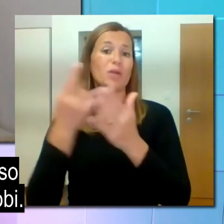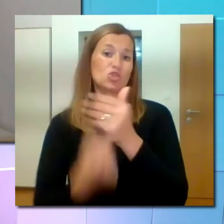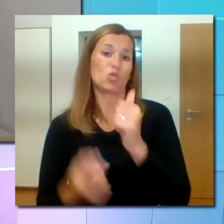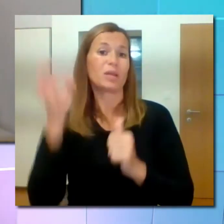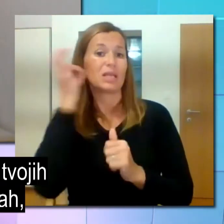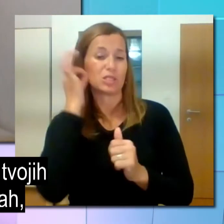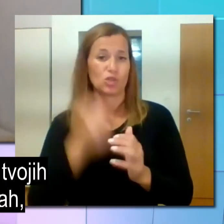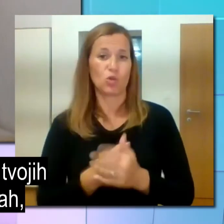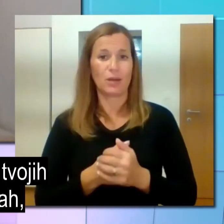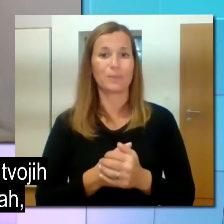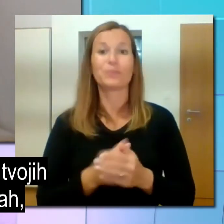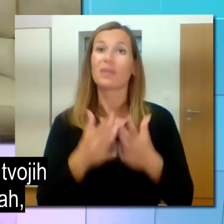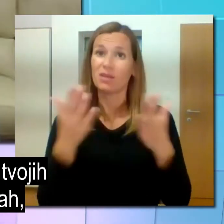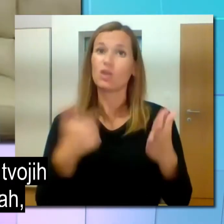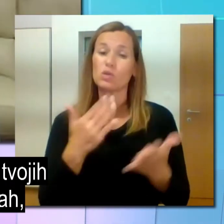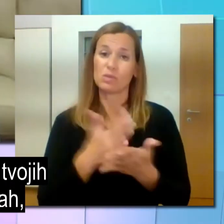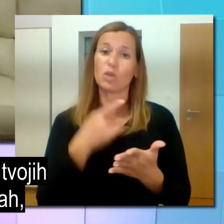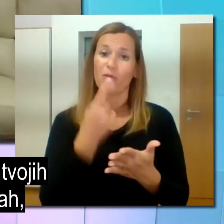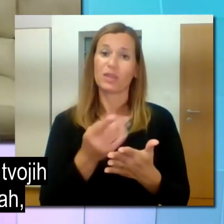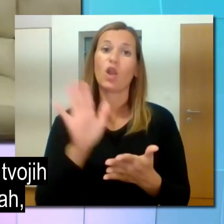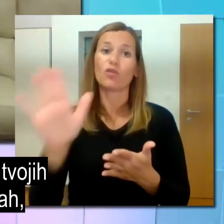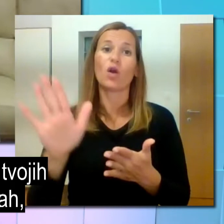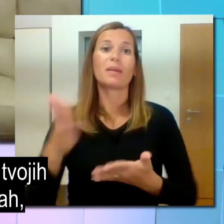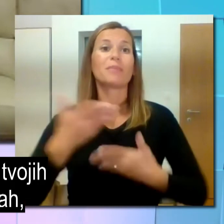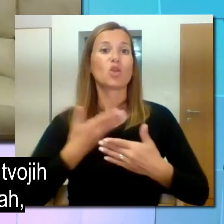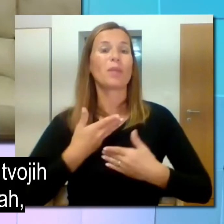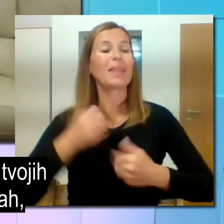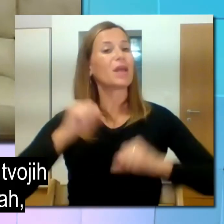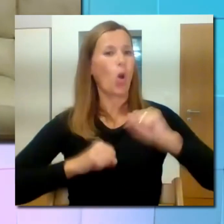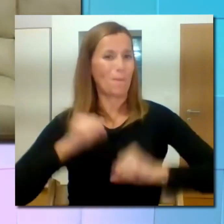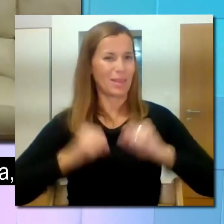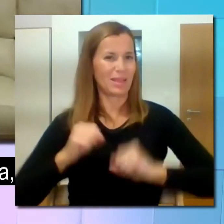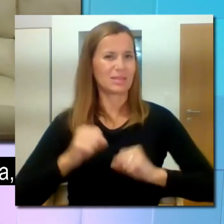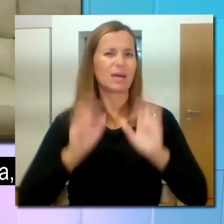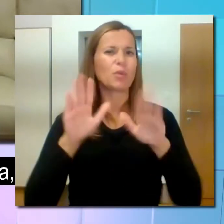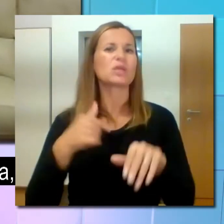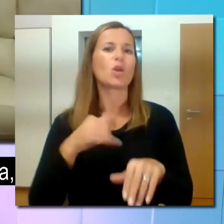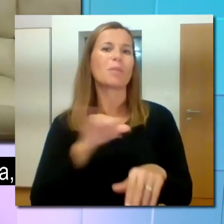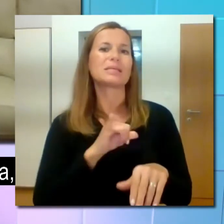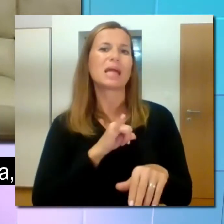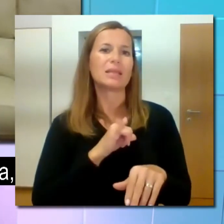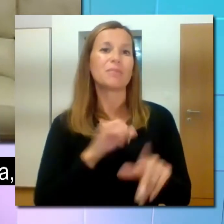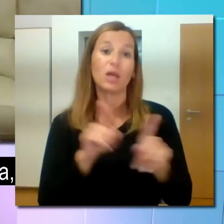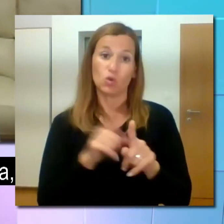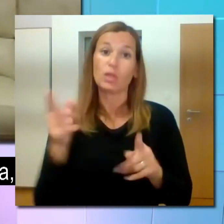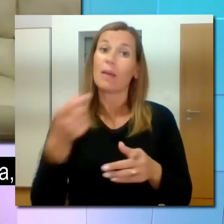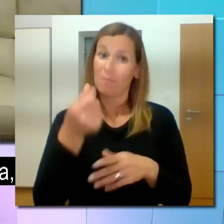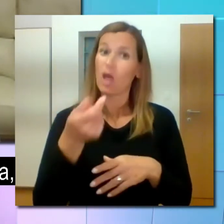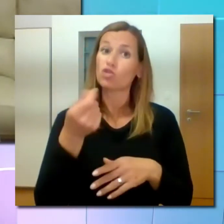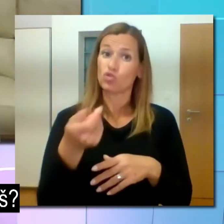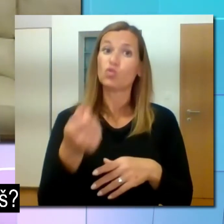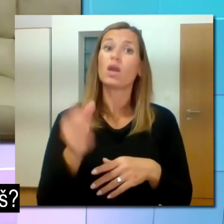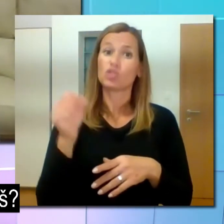dobi. Meliko sem že povedala o tvojih pridobljenih kompetencih, pa vendar le me zanima, tudi